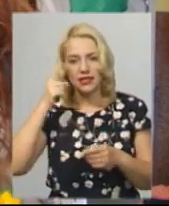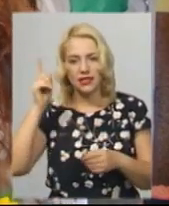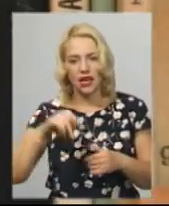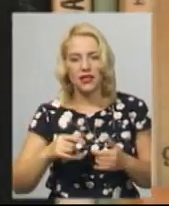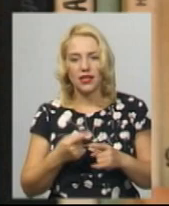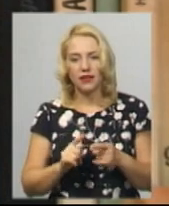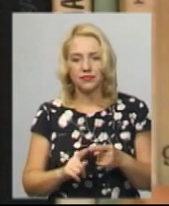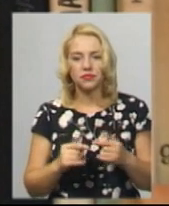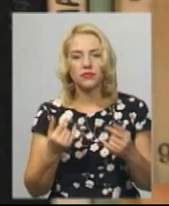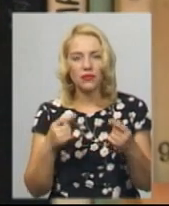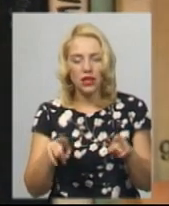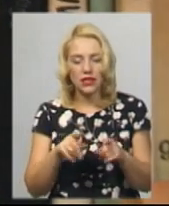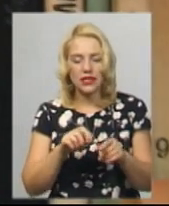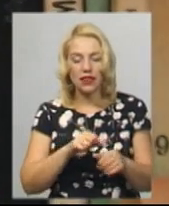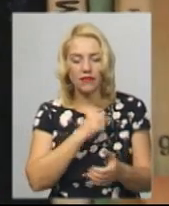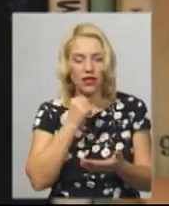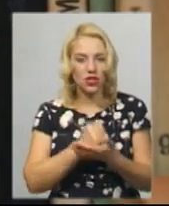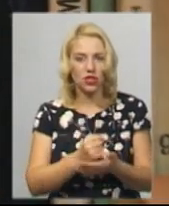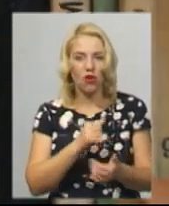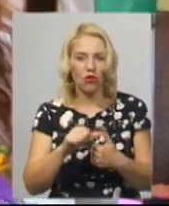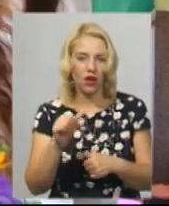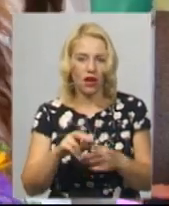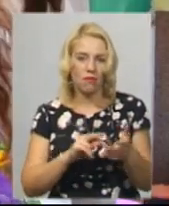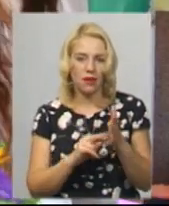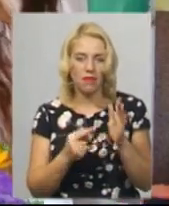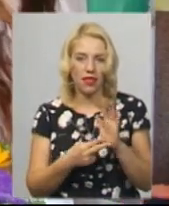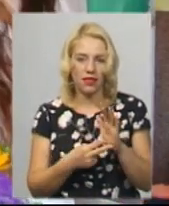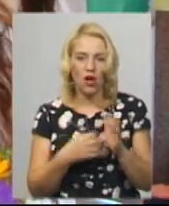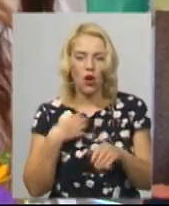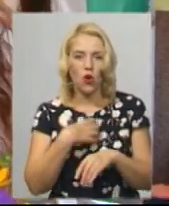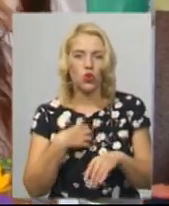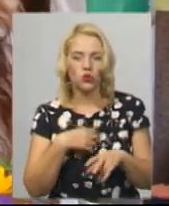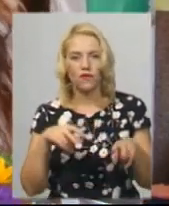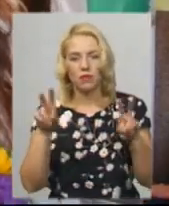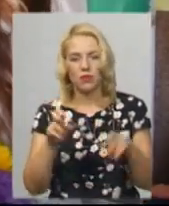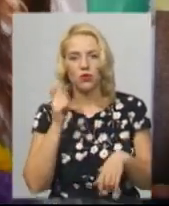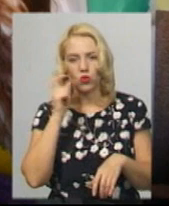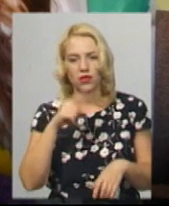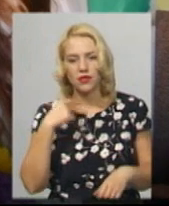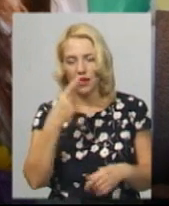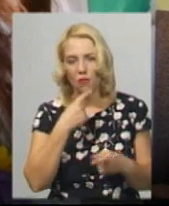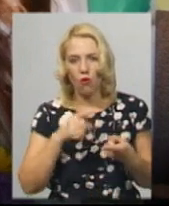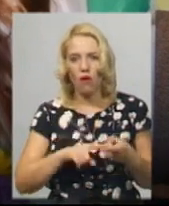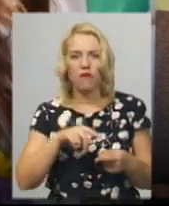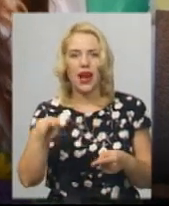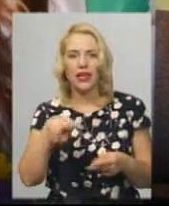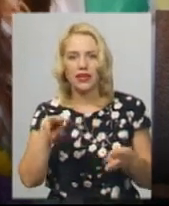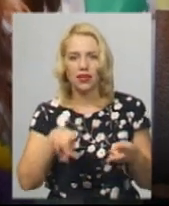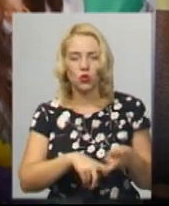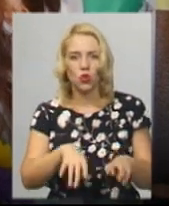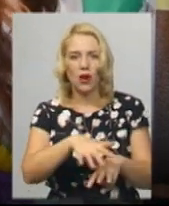учнів затвердила окремий план навчання з меншою кількостю предметів. Основні предмети – українська мова, література,